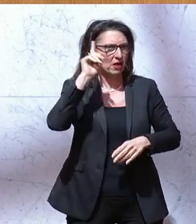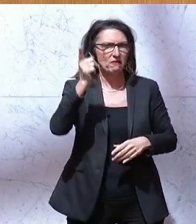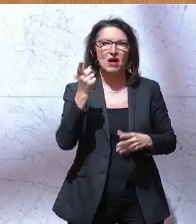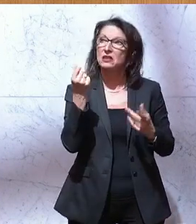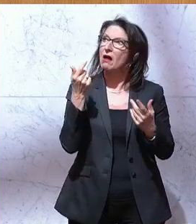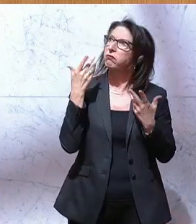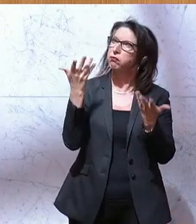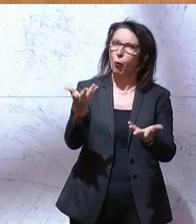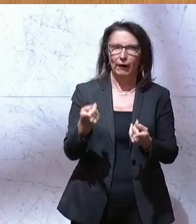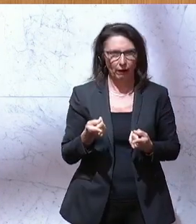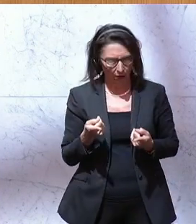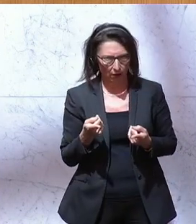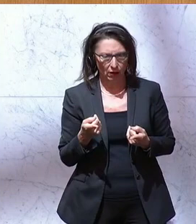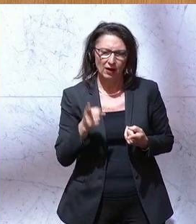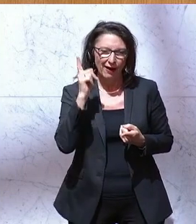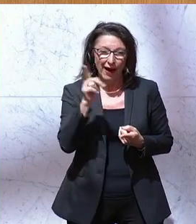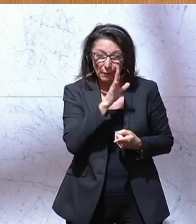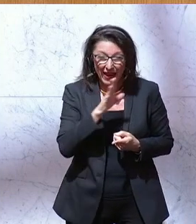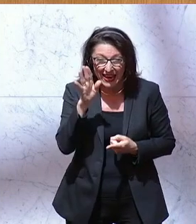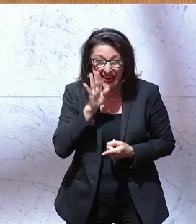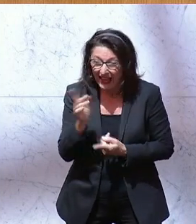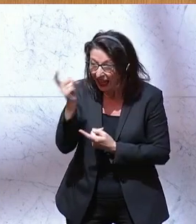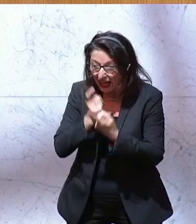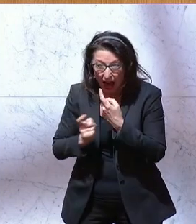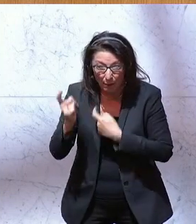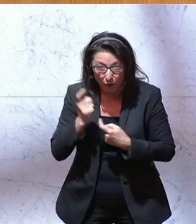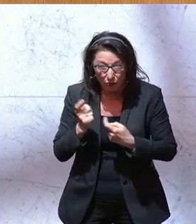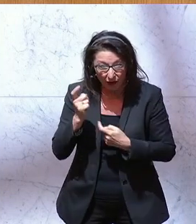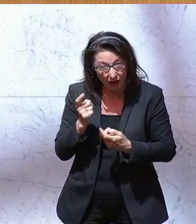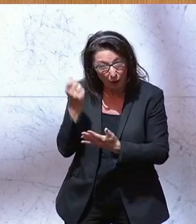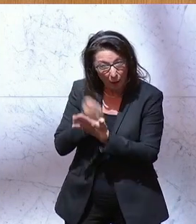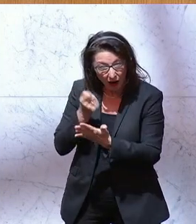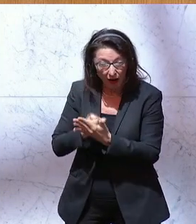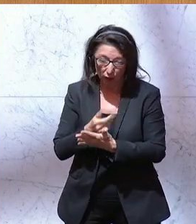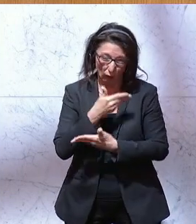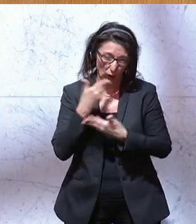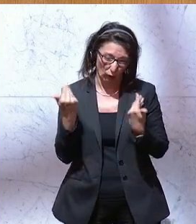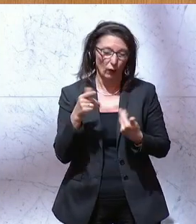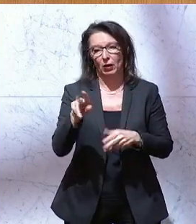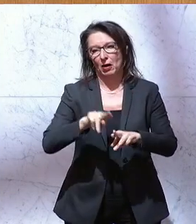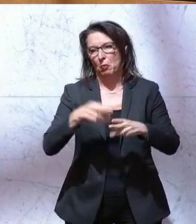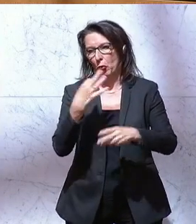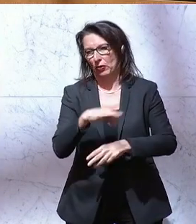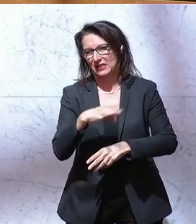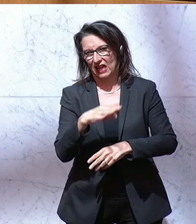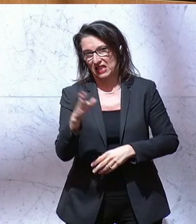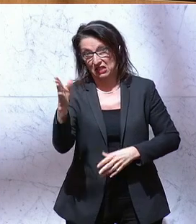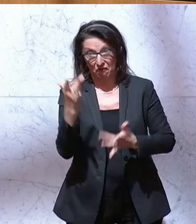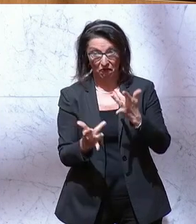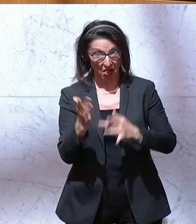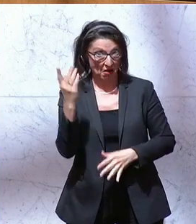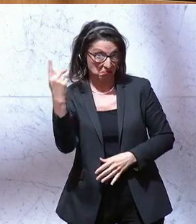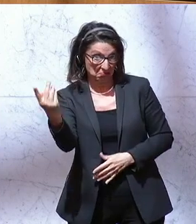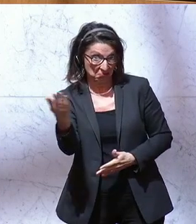geschieht. Aber es wird sicher nicht die illegale Einwanderung bekämpft. Und auch wenn hier der Bundeskanzler Nehammer wieder, vielleicht sollten Sie mir ein bisschen